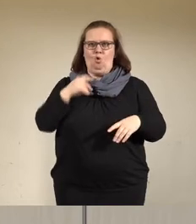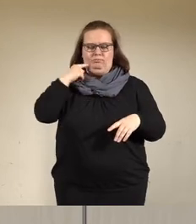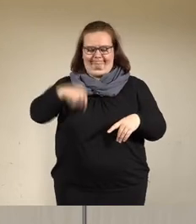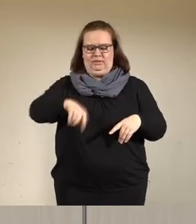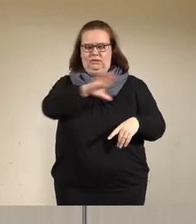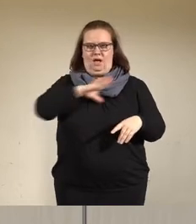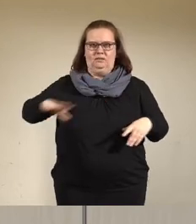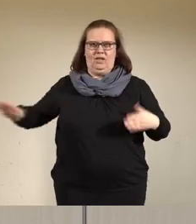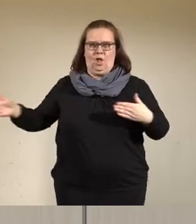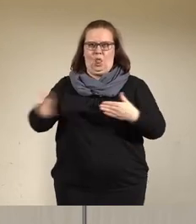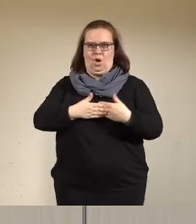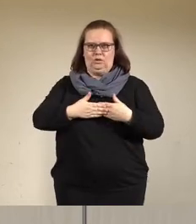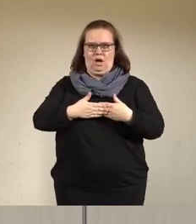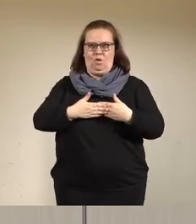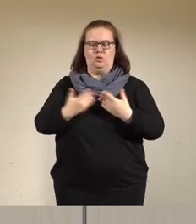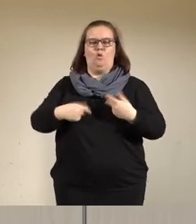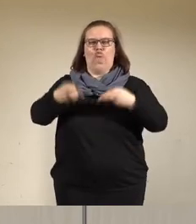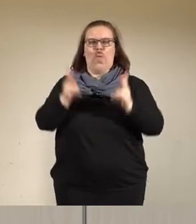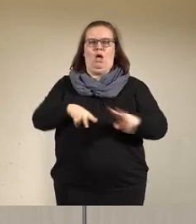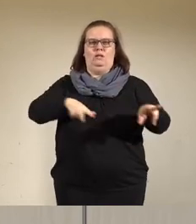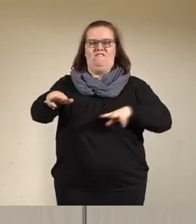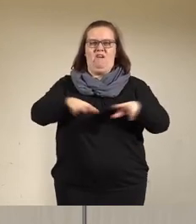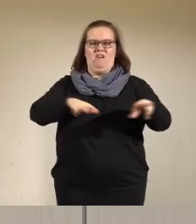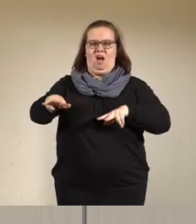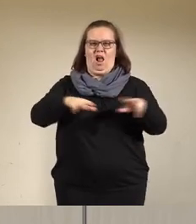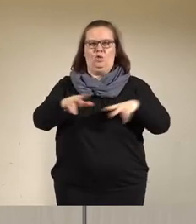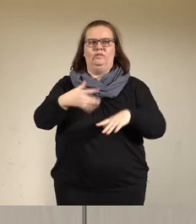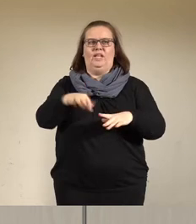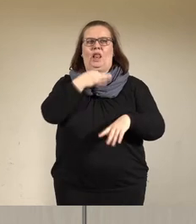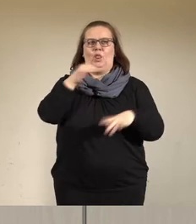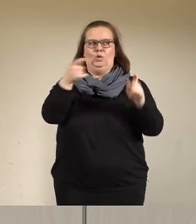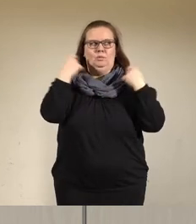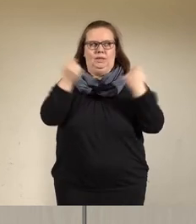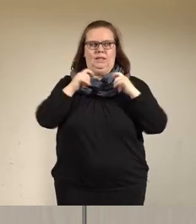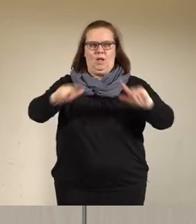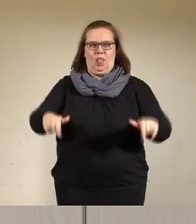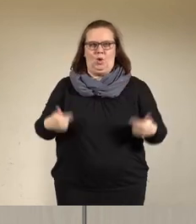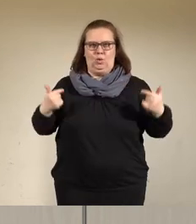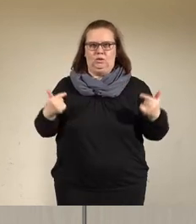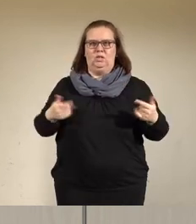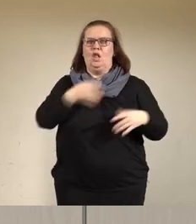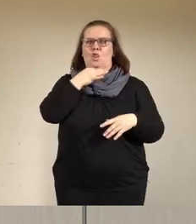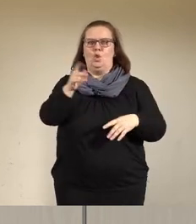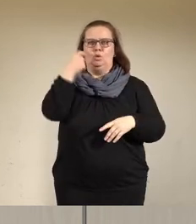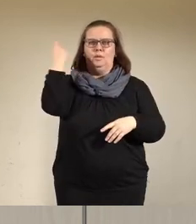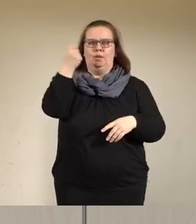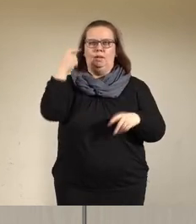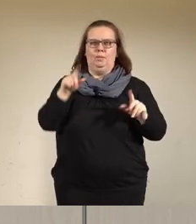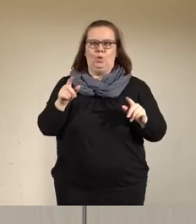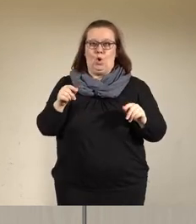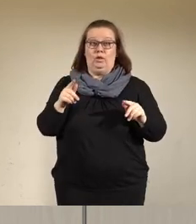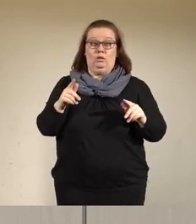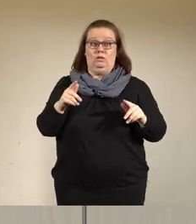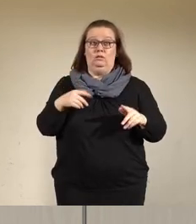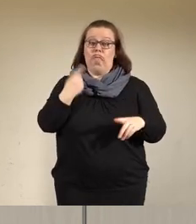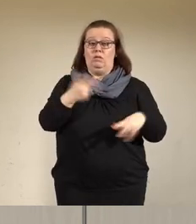darauffolgenden